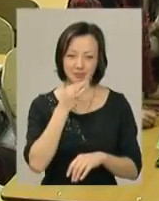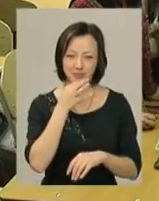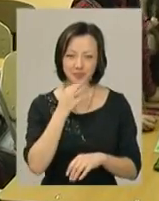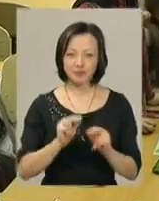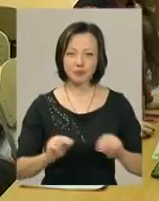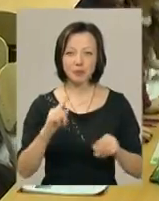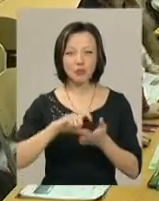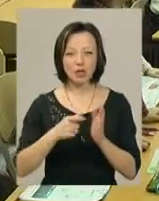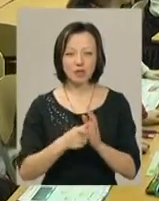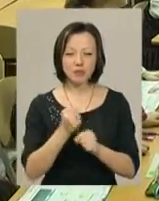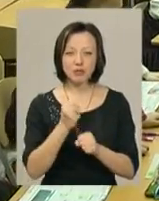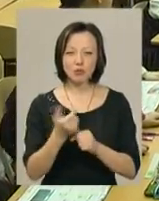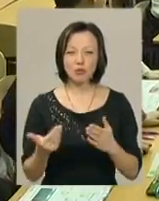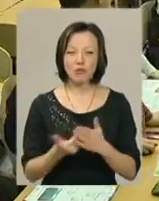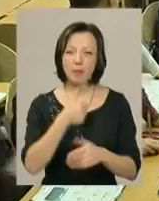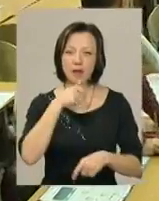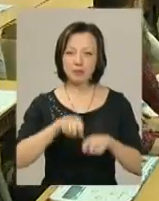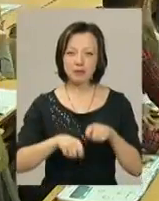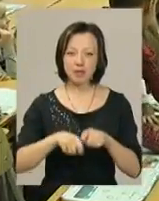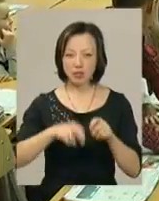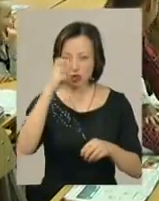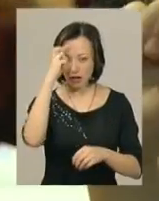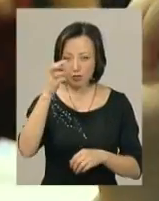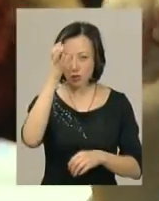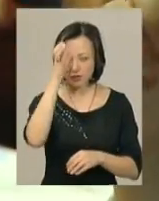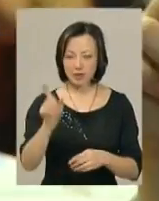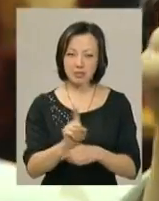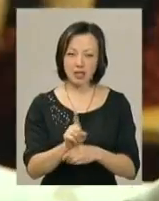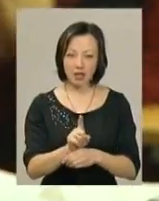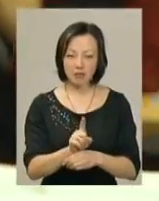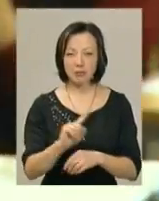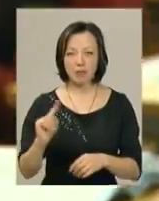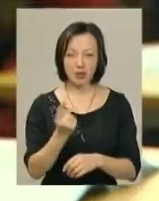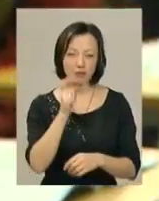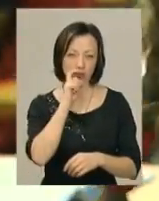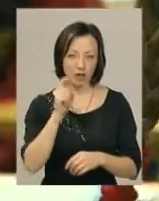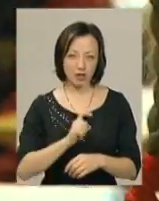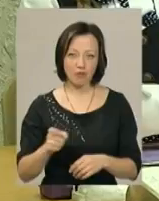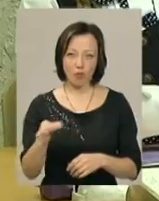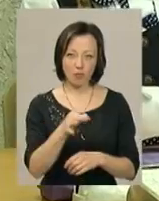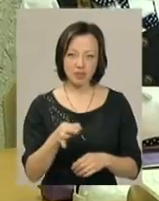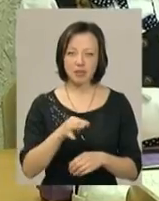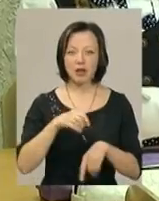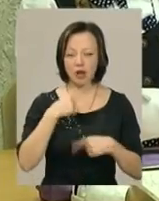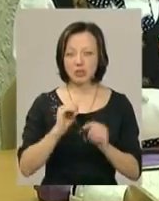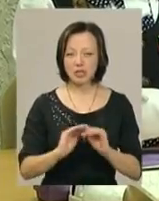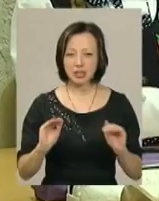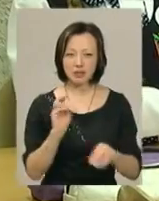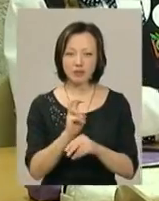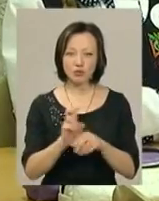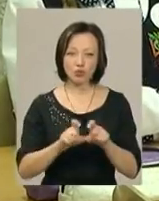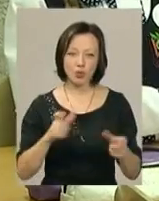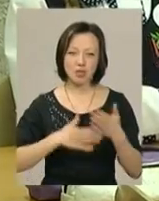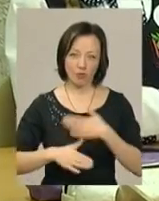Учителі першокласників працюють за новими експериментальними державними освітніми стандартами, одними з перших в Україні і в області. І запевняють, діти відвідують